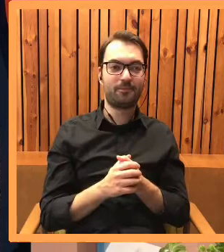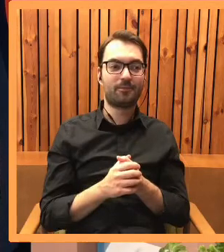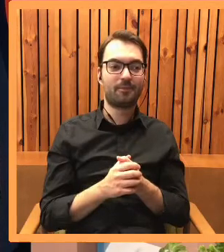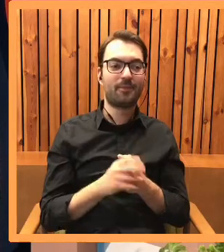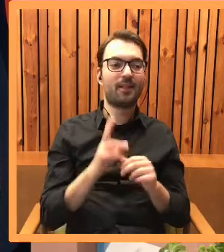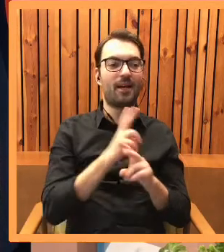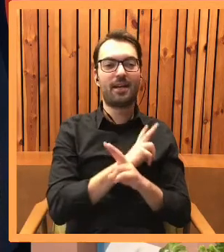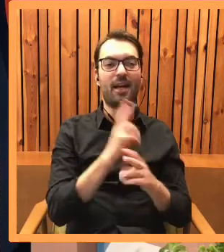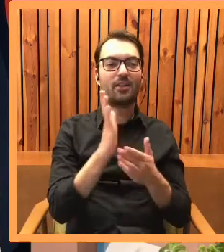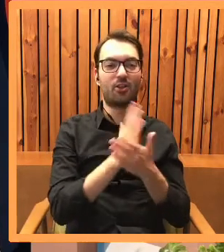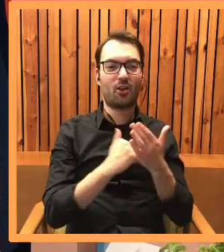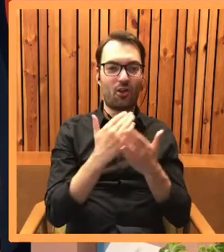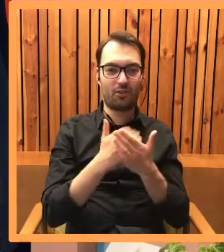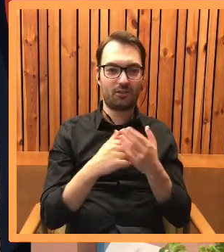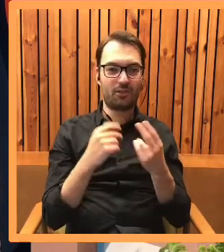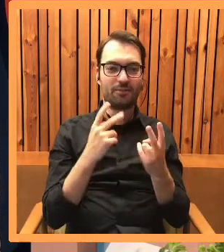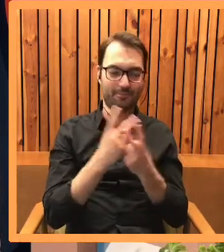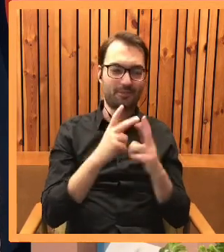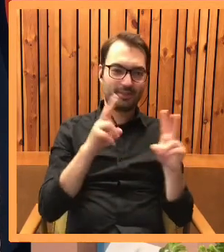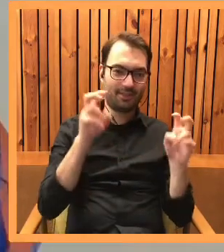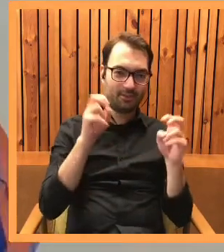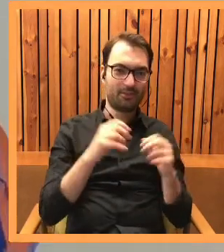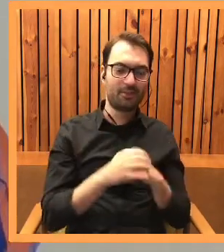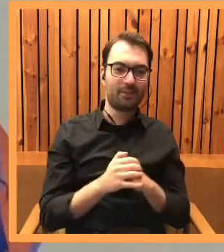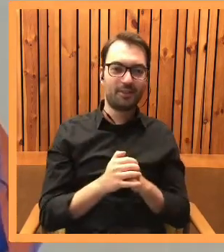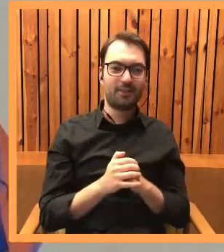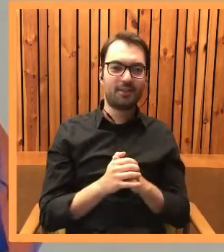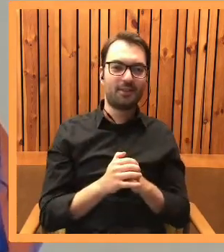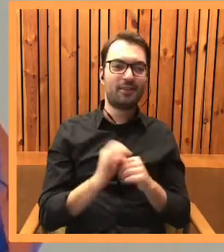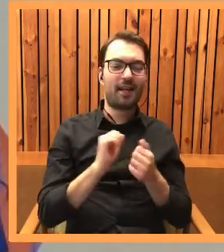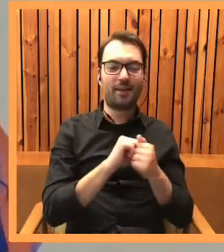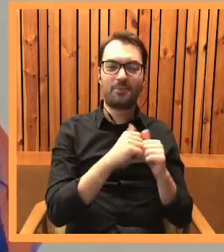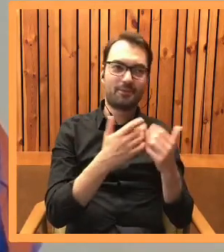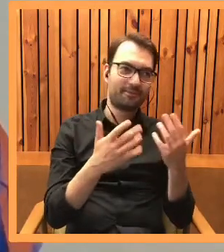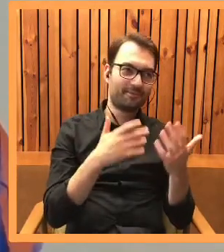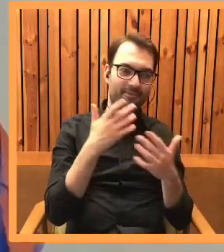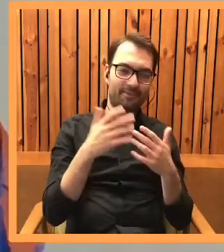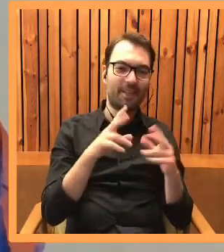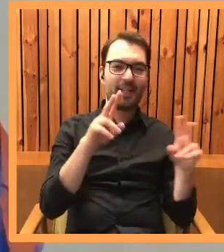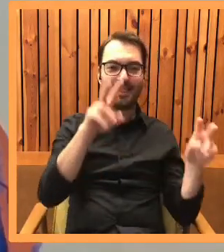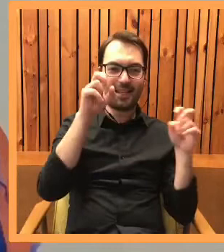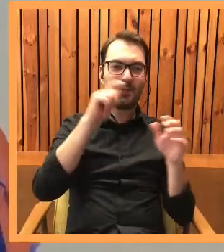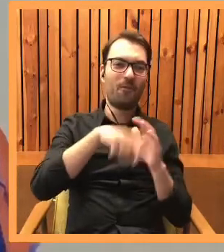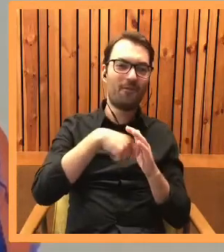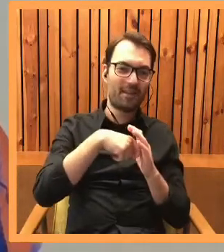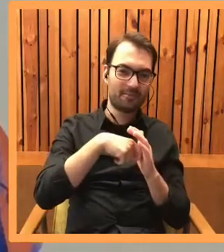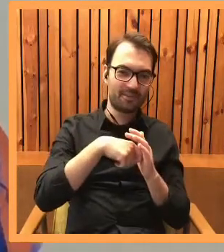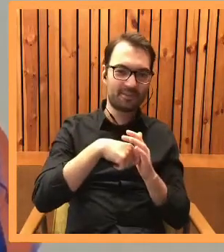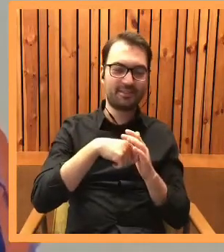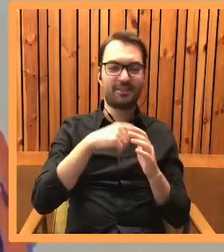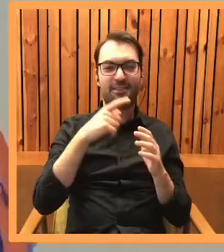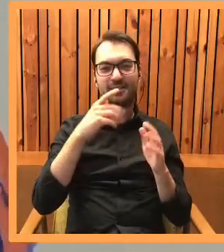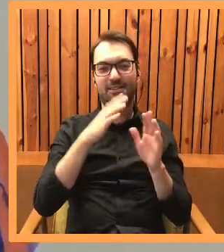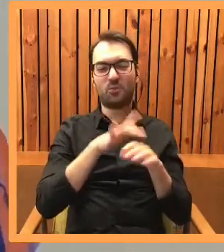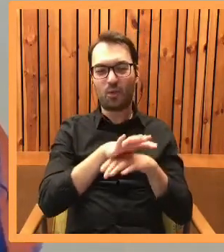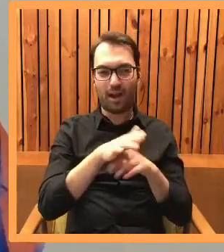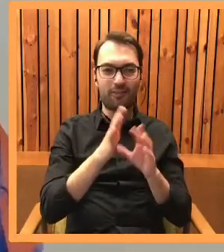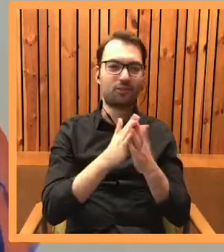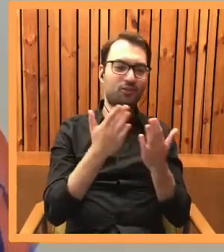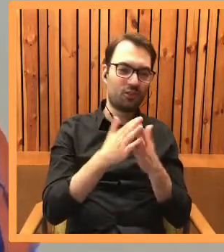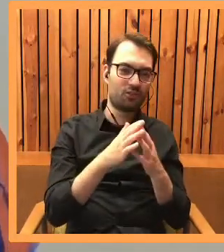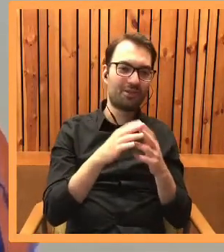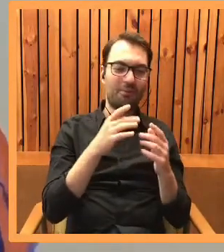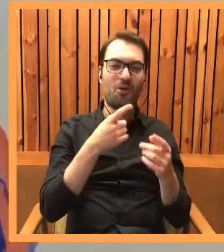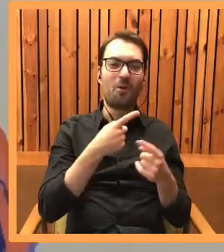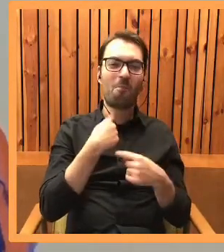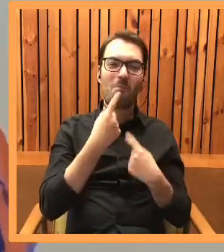Każdy rozdział, tak samo jak tytuł powieści, jest to albo jakiś tytuł znanego filmu, książki czy powiedzenie,